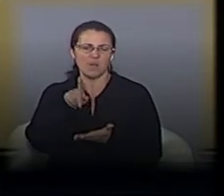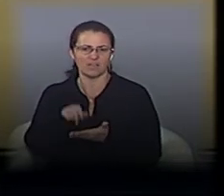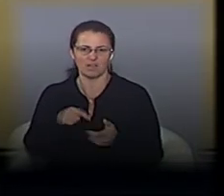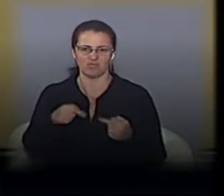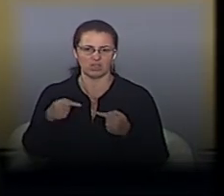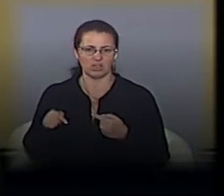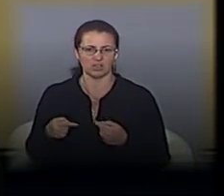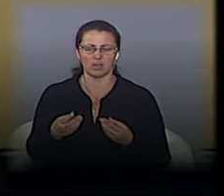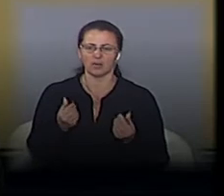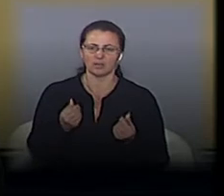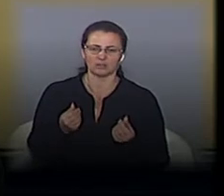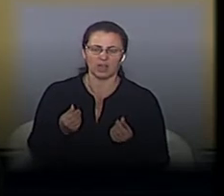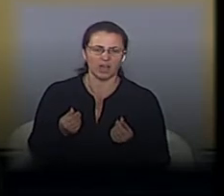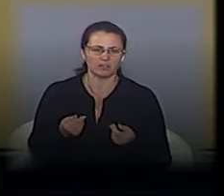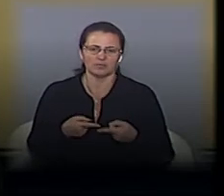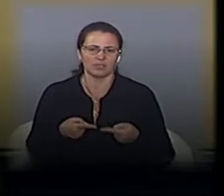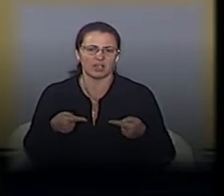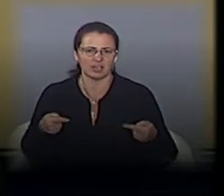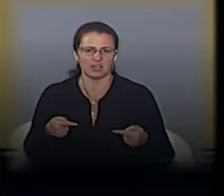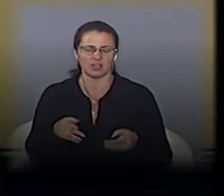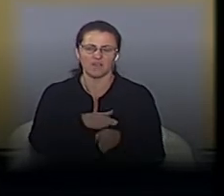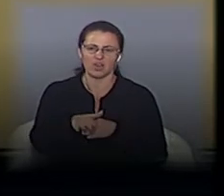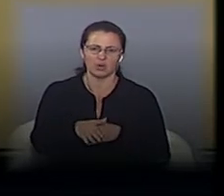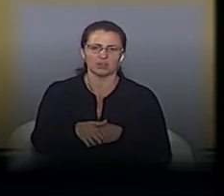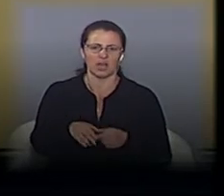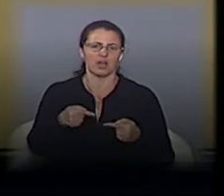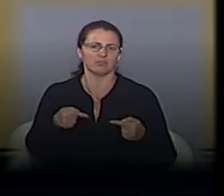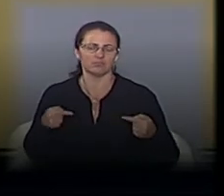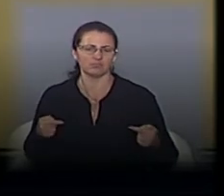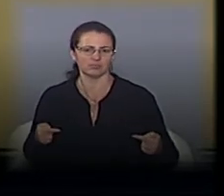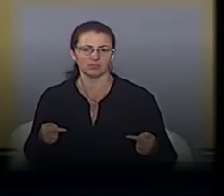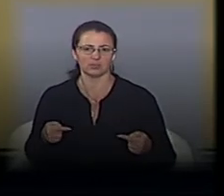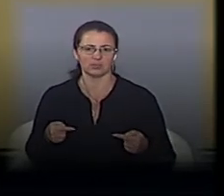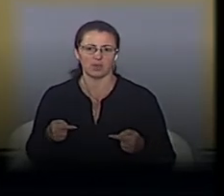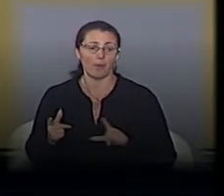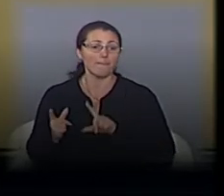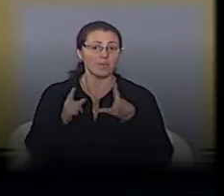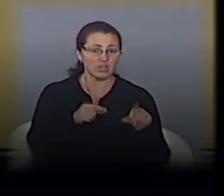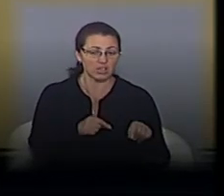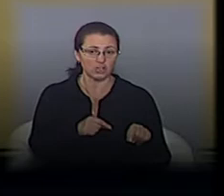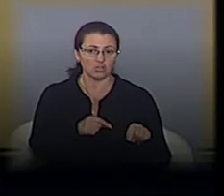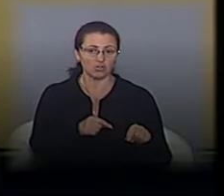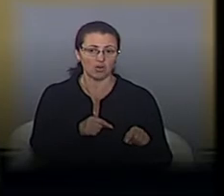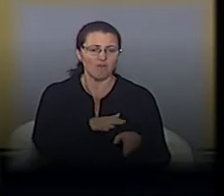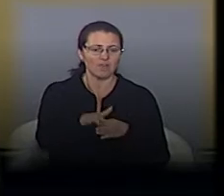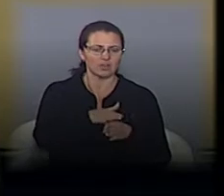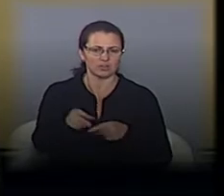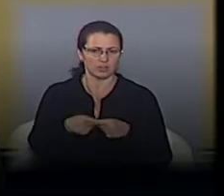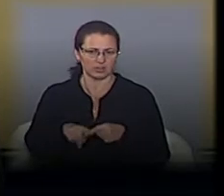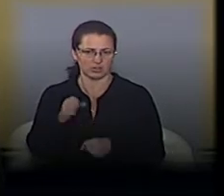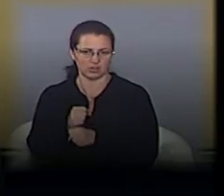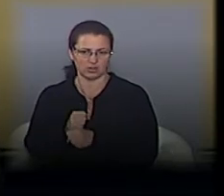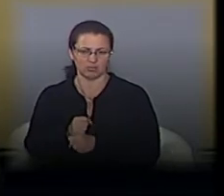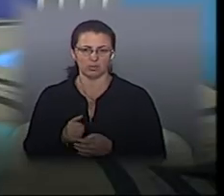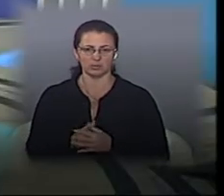матеріально-технічну базу, досвід виконання таких робіт, де ми б могли подивитися, поїхати, яким чином вони виконані ці роботи, чи